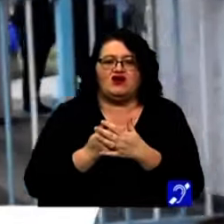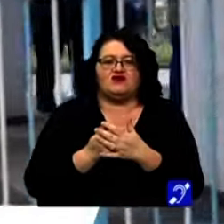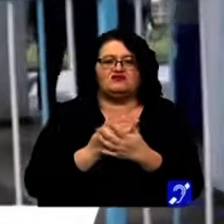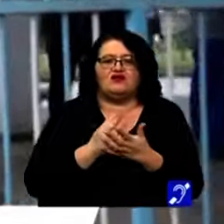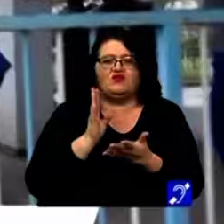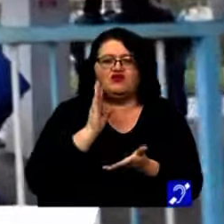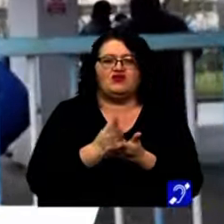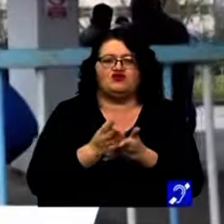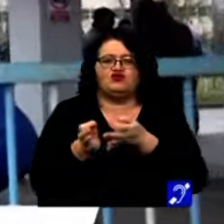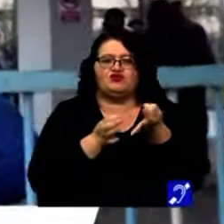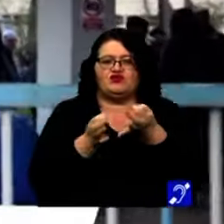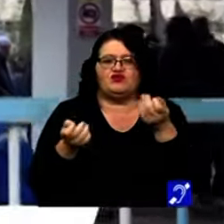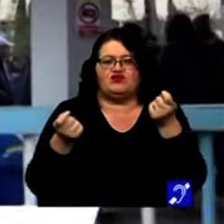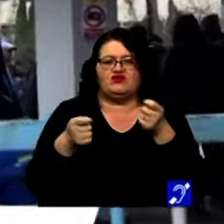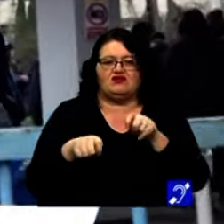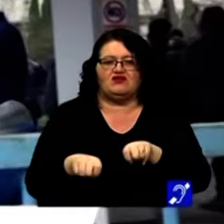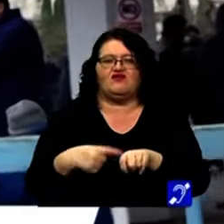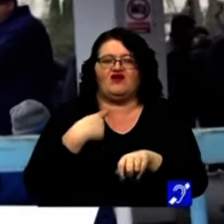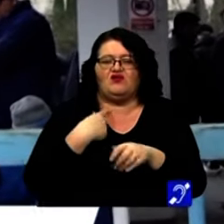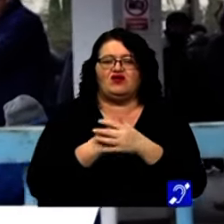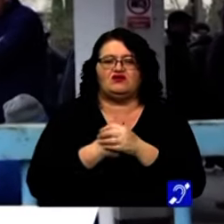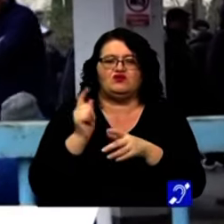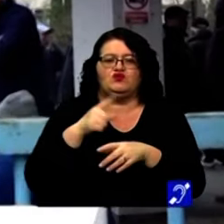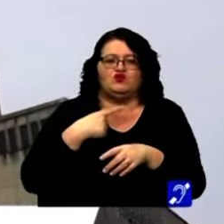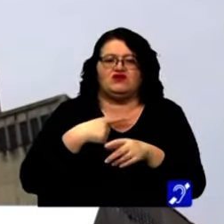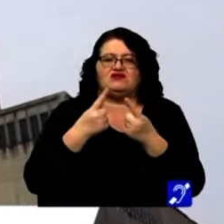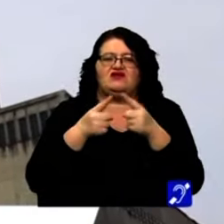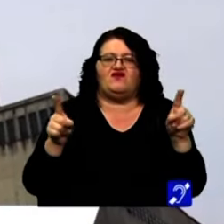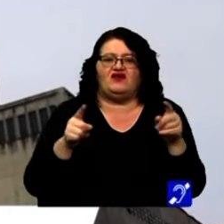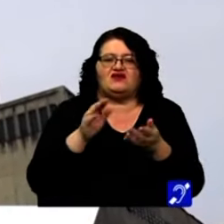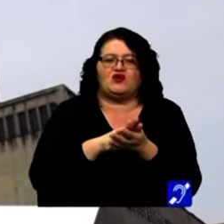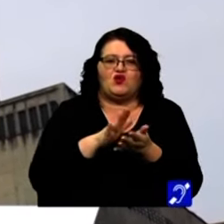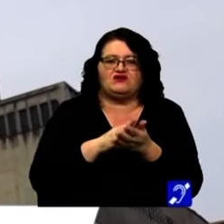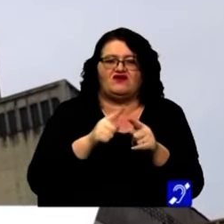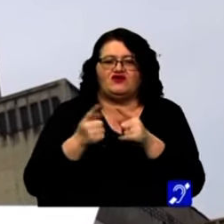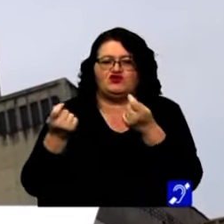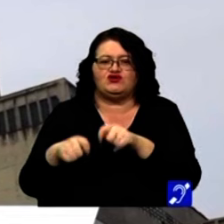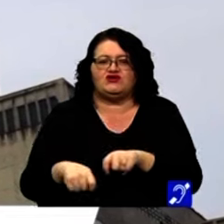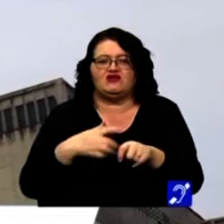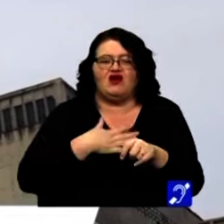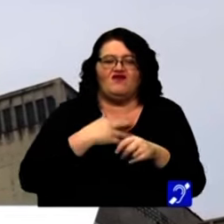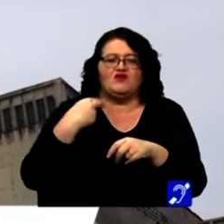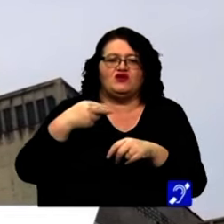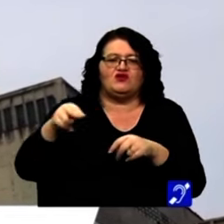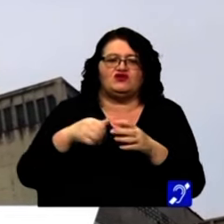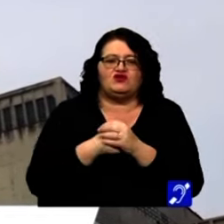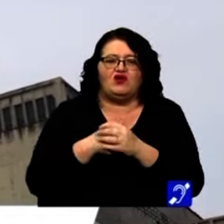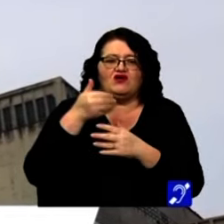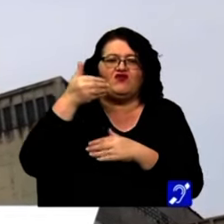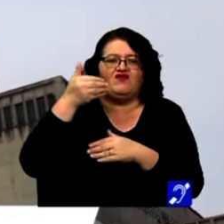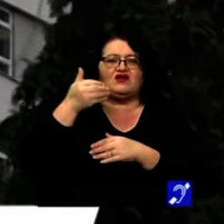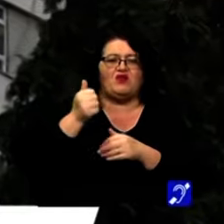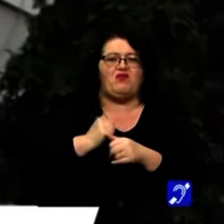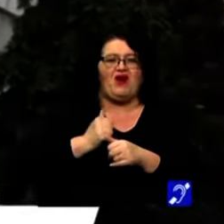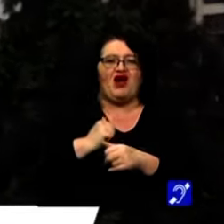la aceste proceduri. Nu este o mare diferență între conservare și închidere. Noi avem în continuare acolo firma de pază